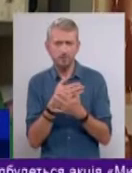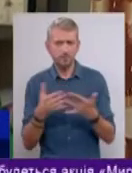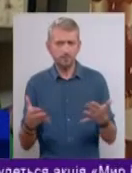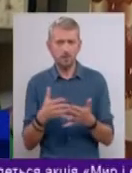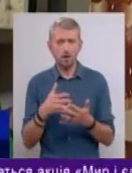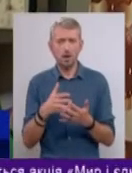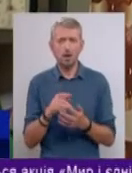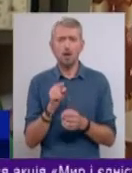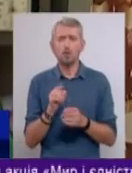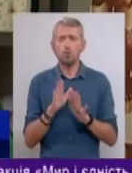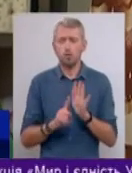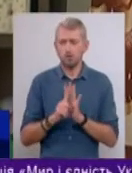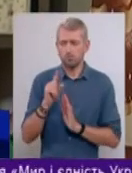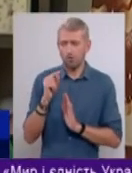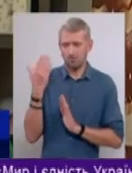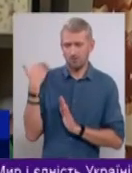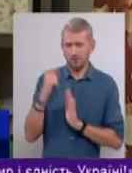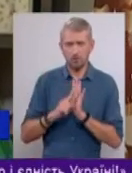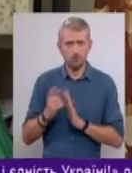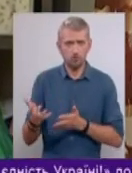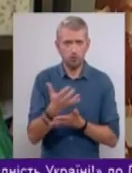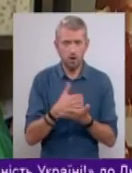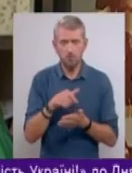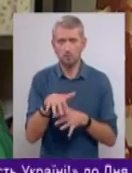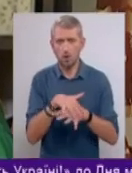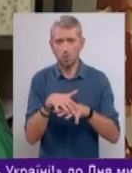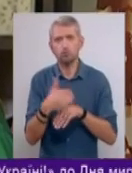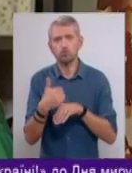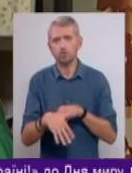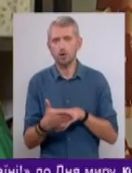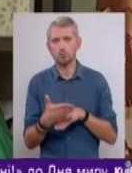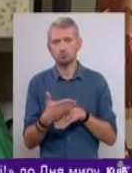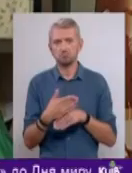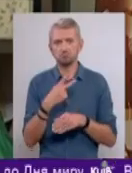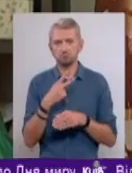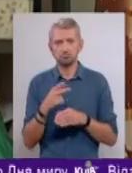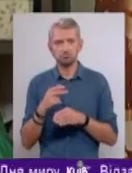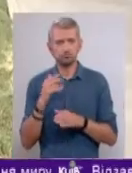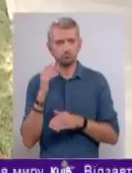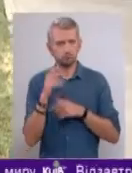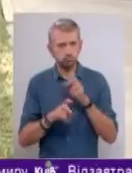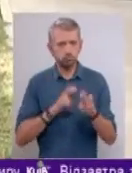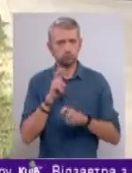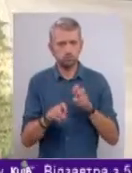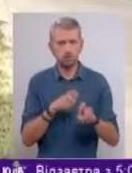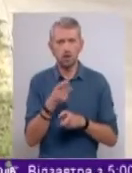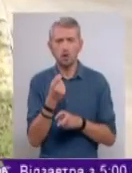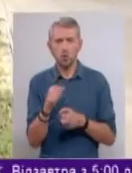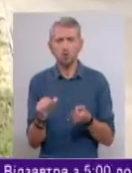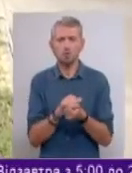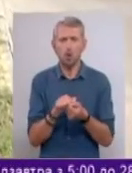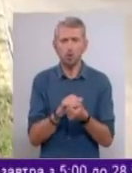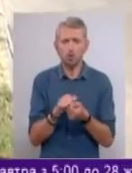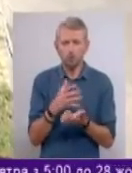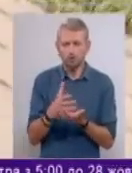Каштани тільки почали з понедельника, як говориться, збирати. Але народ вже, вирішення почалося, як говориться, йде. Трохи макулатури і